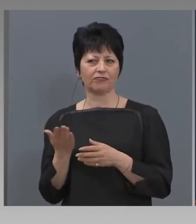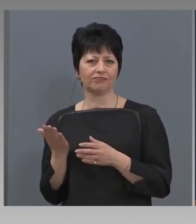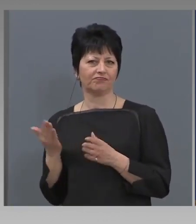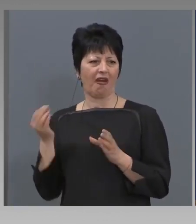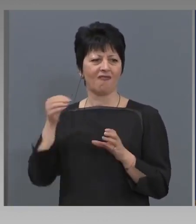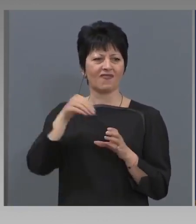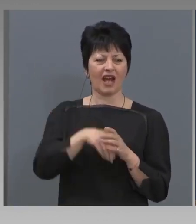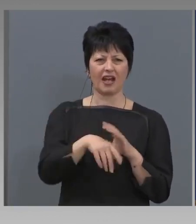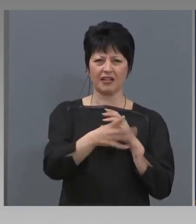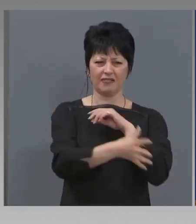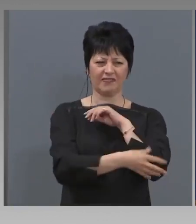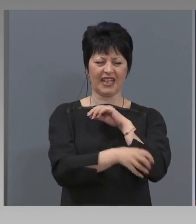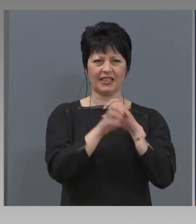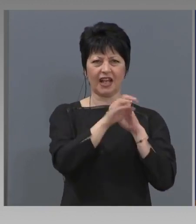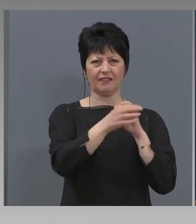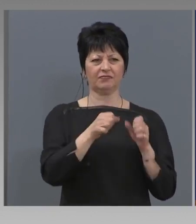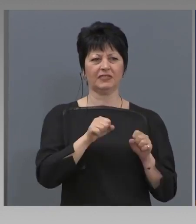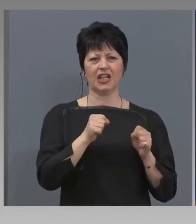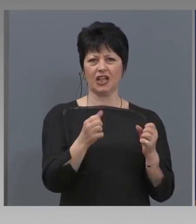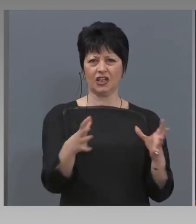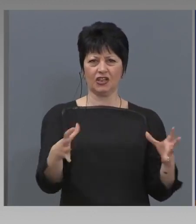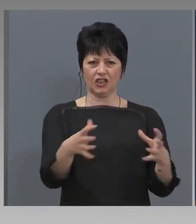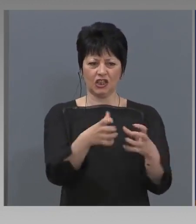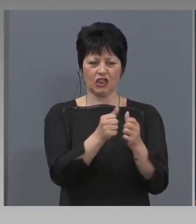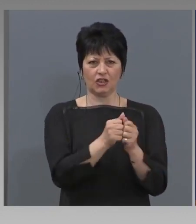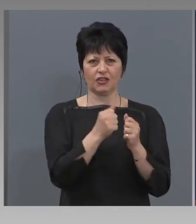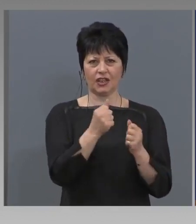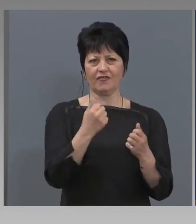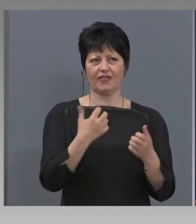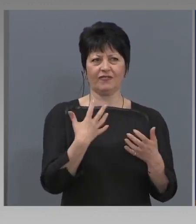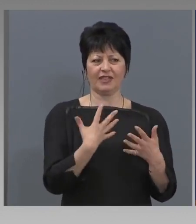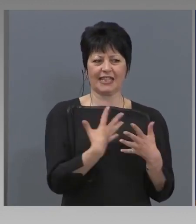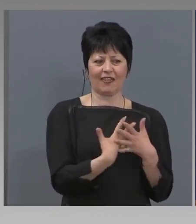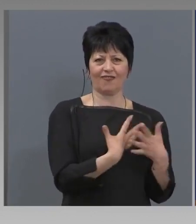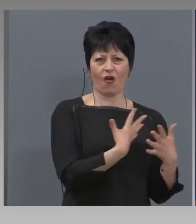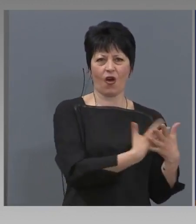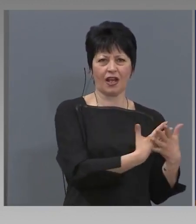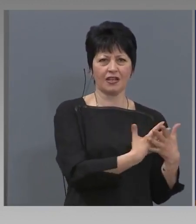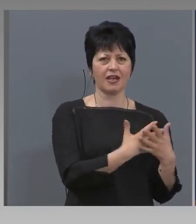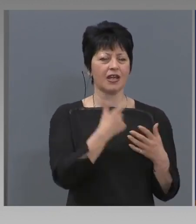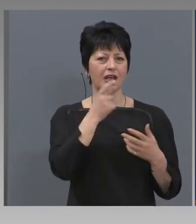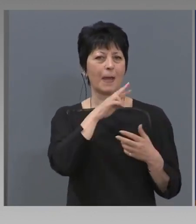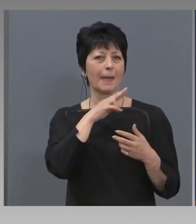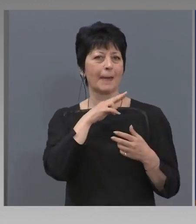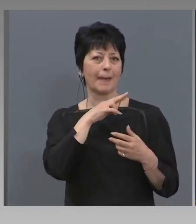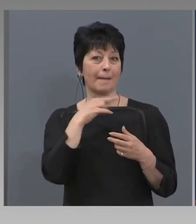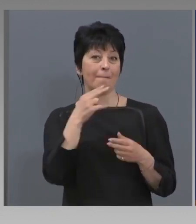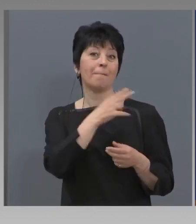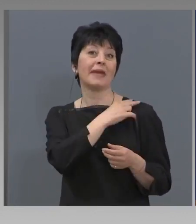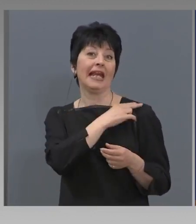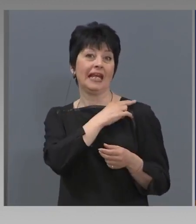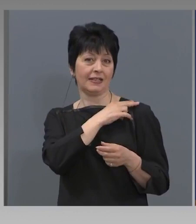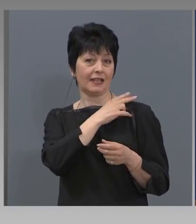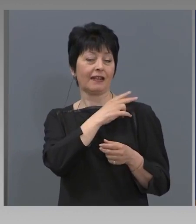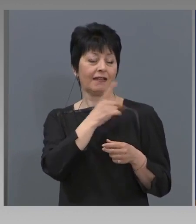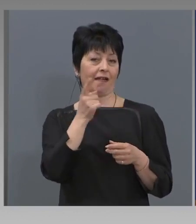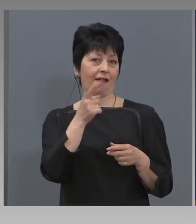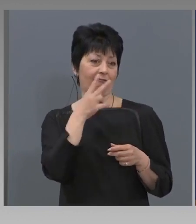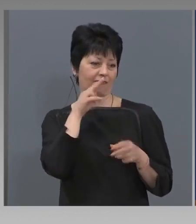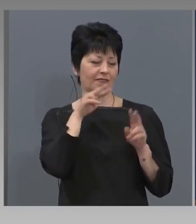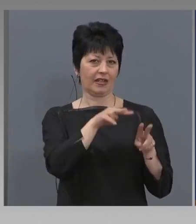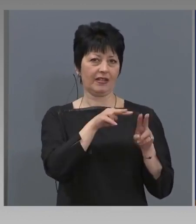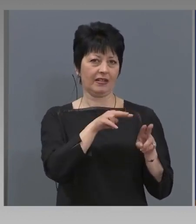буквално и ги дръж затворени, милицията ги контролира. И затова в градовете ни са се обособили такива